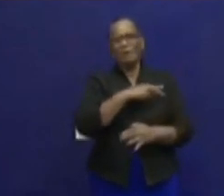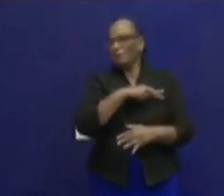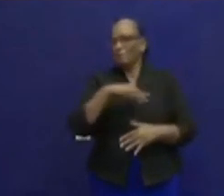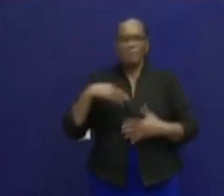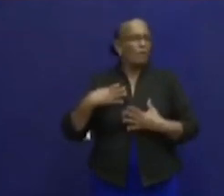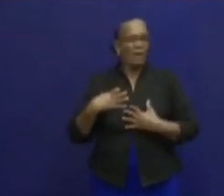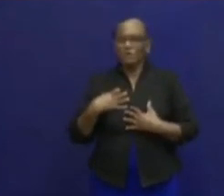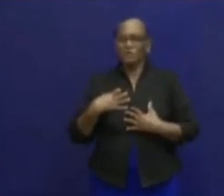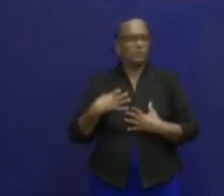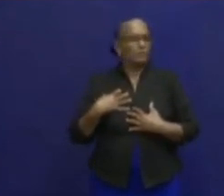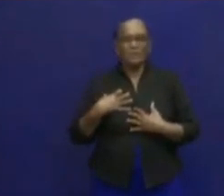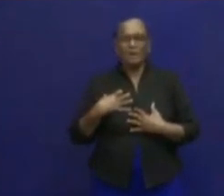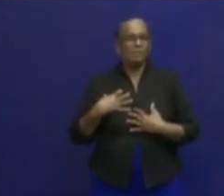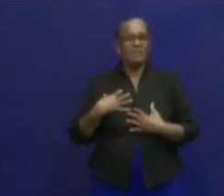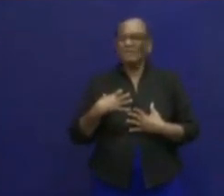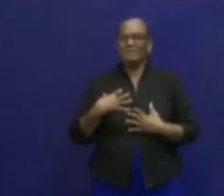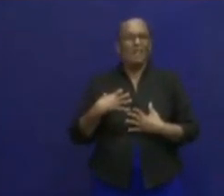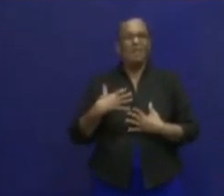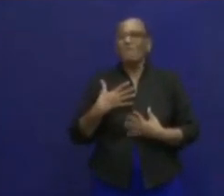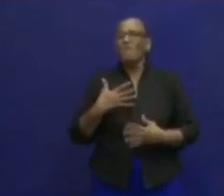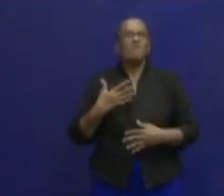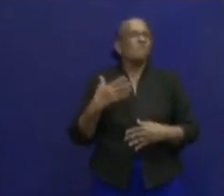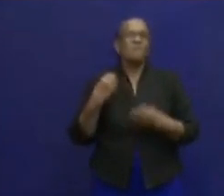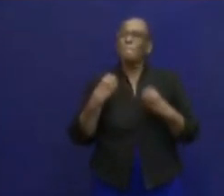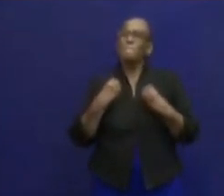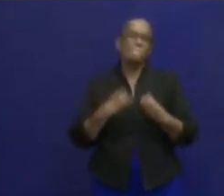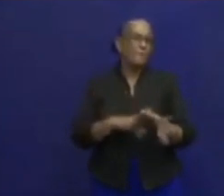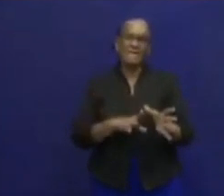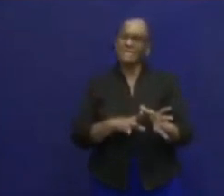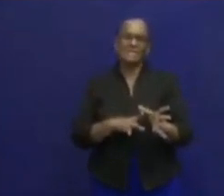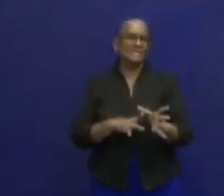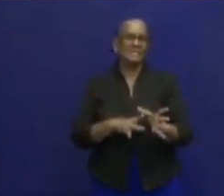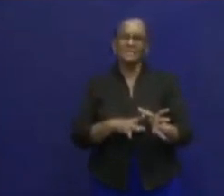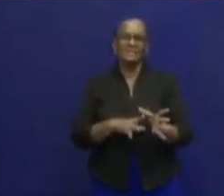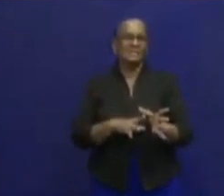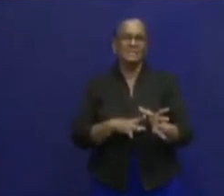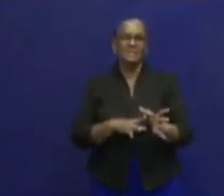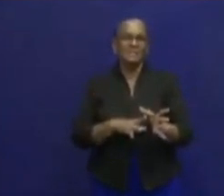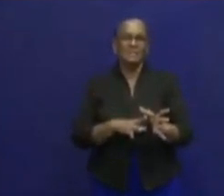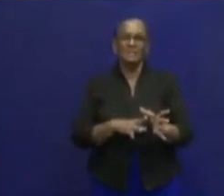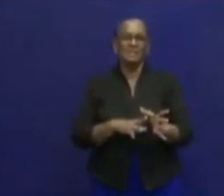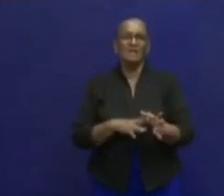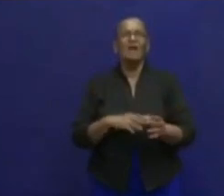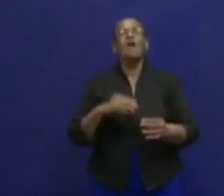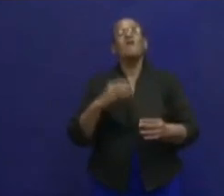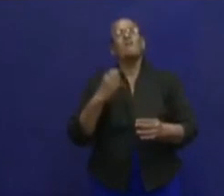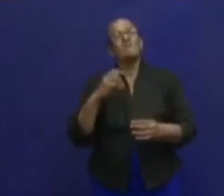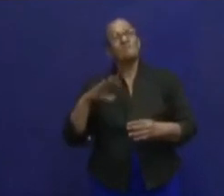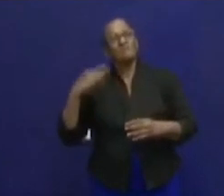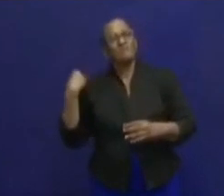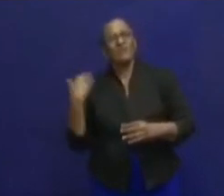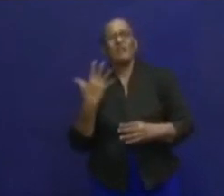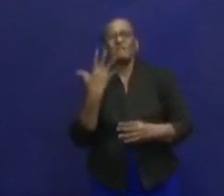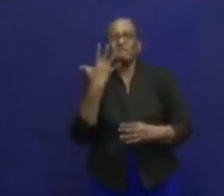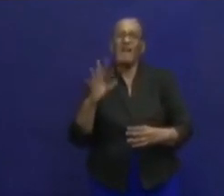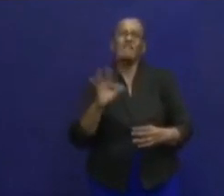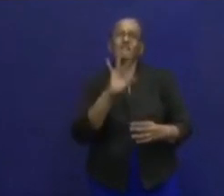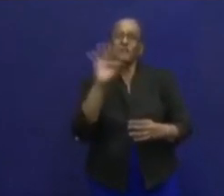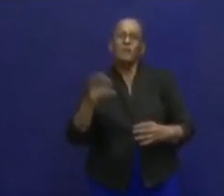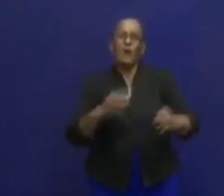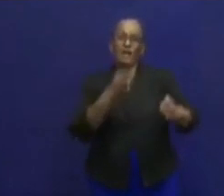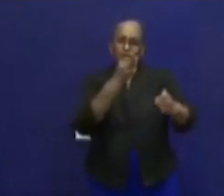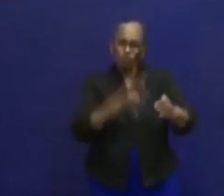ook weer verpest. Vanaf 5 februari nemen wij mensen in thuisquarantaine. En ondanks de